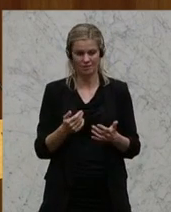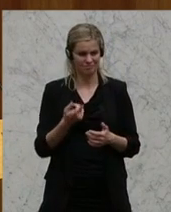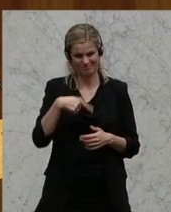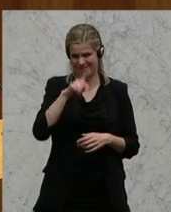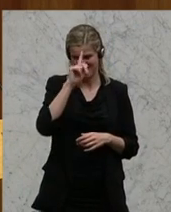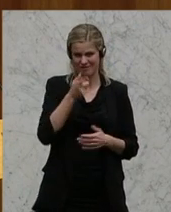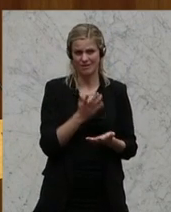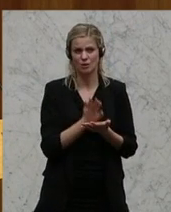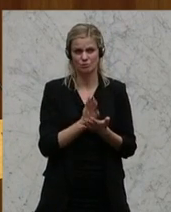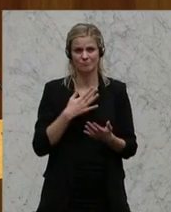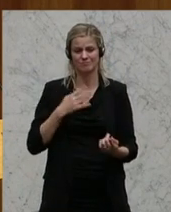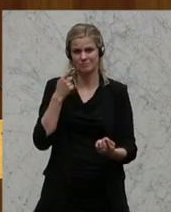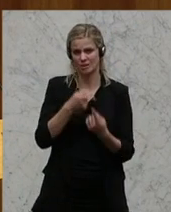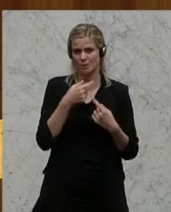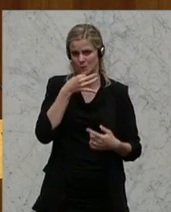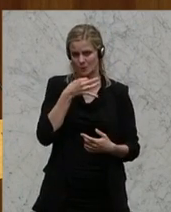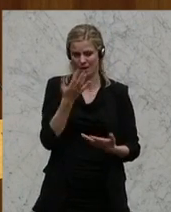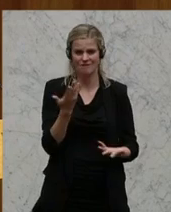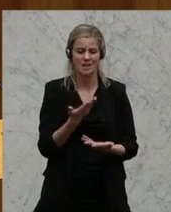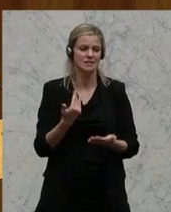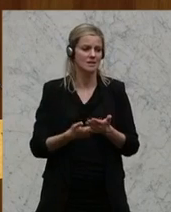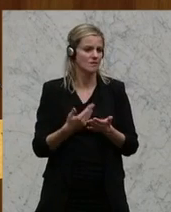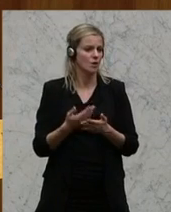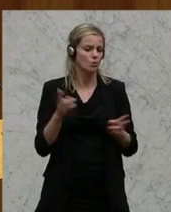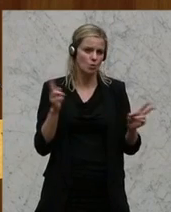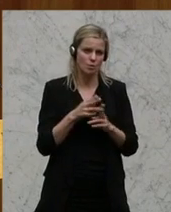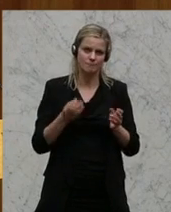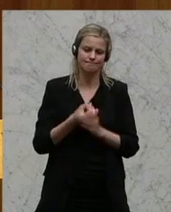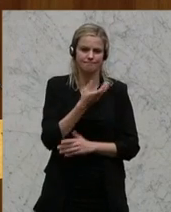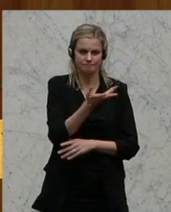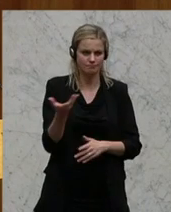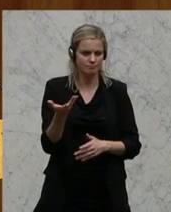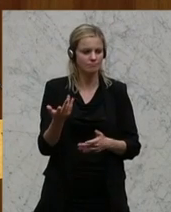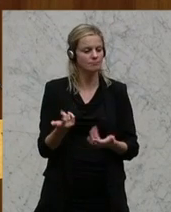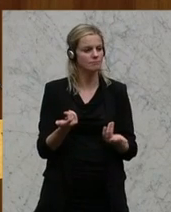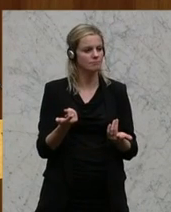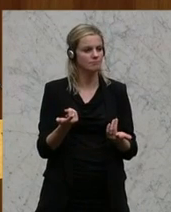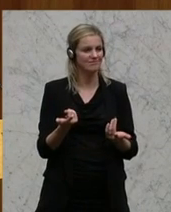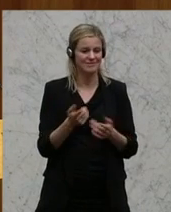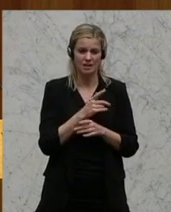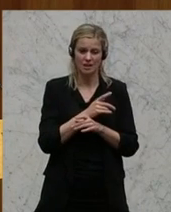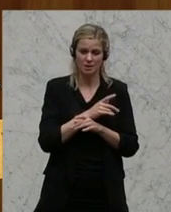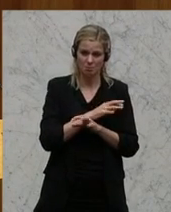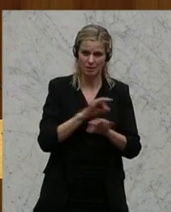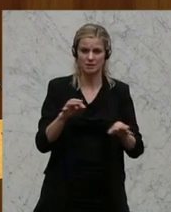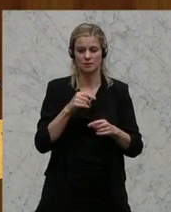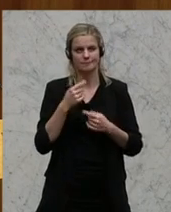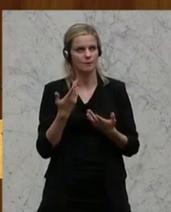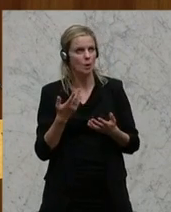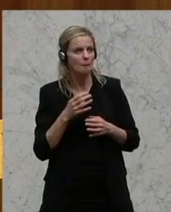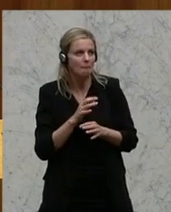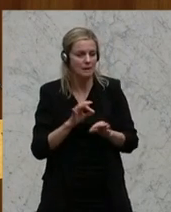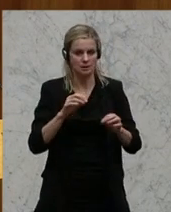worauf ich jetzt hinaus will. Und möchte das da nur noch einmal deponieren, diese ganzen, auch die besten Entwicklungen zu den, oder die